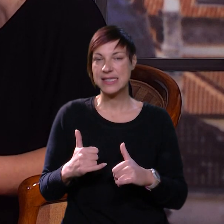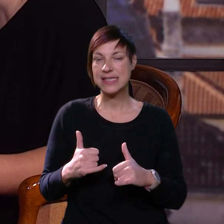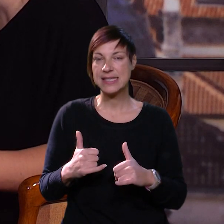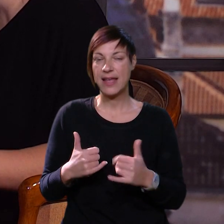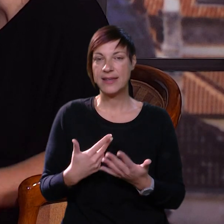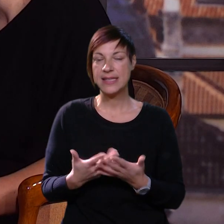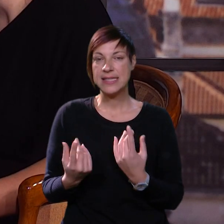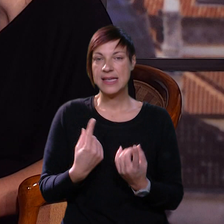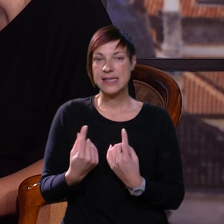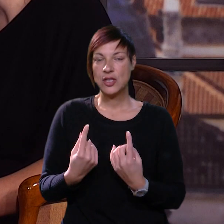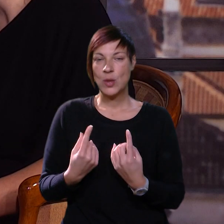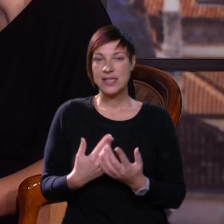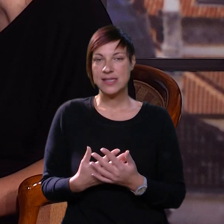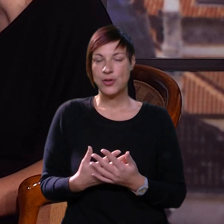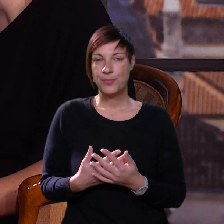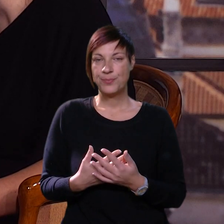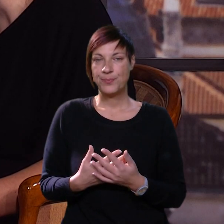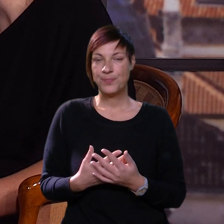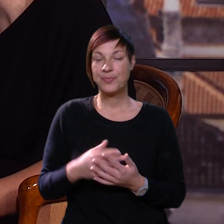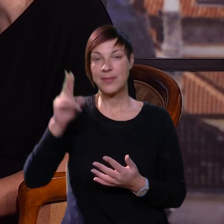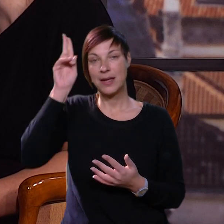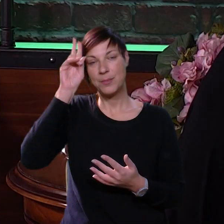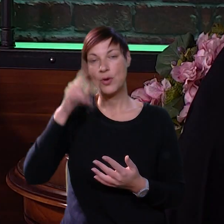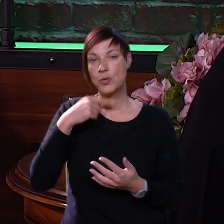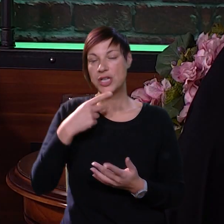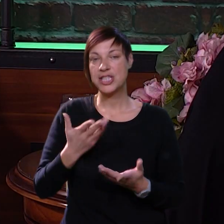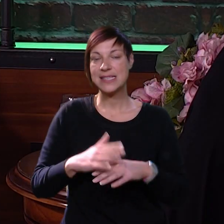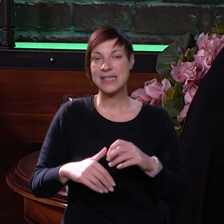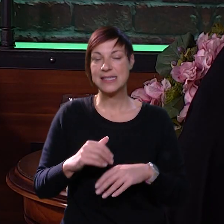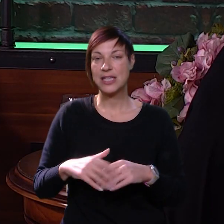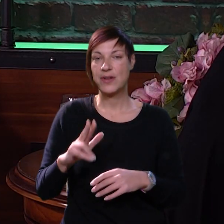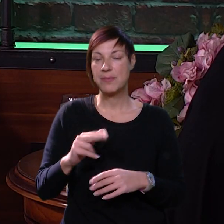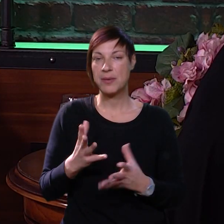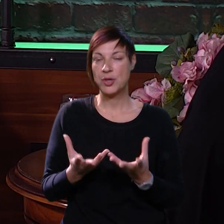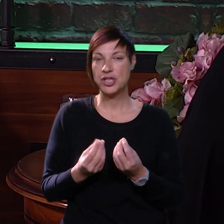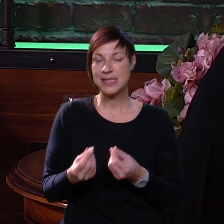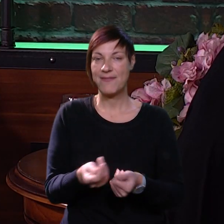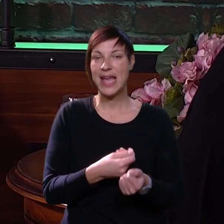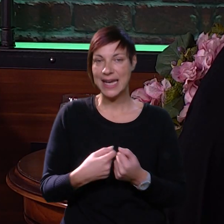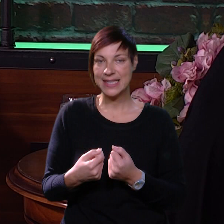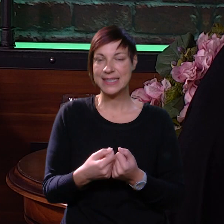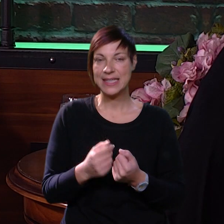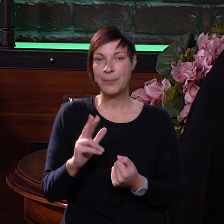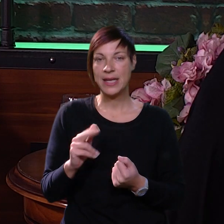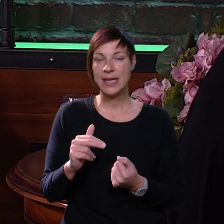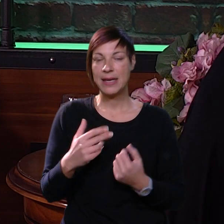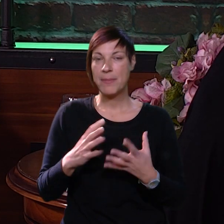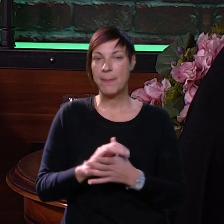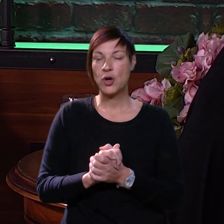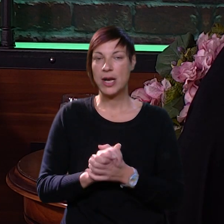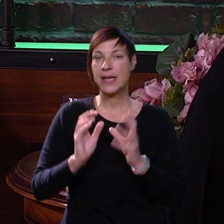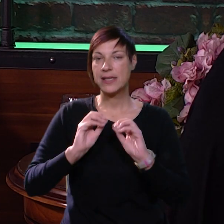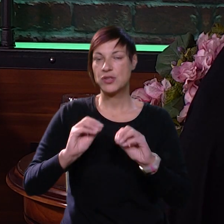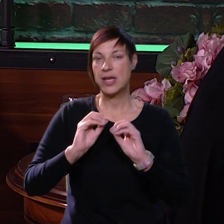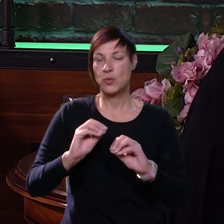sad sa trenutnom situacijom? Pa mogu reći da sam zadovoljna. Imamo dosta velik tim. Dakle, imam